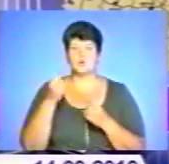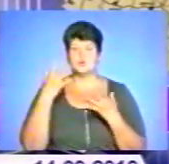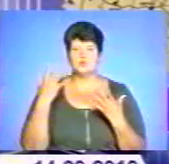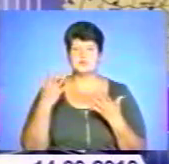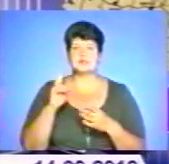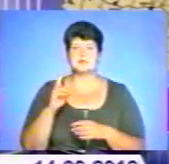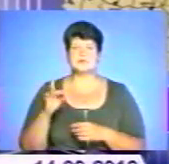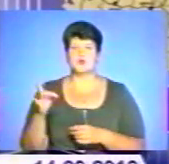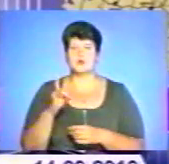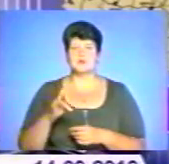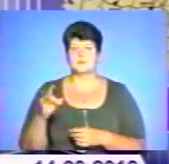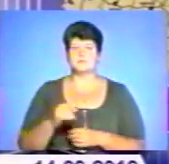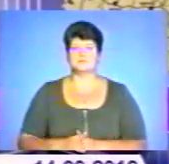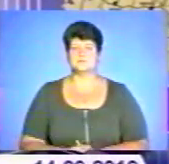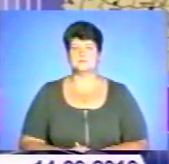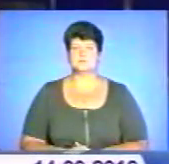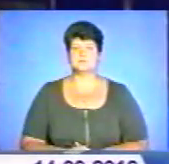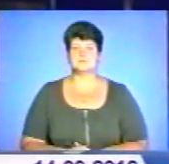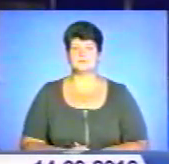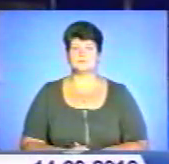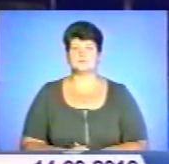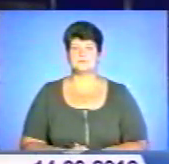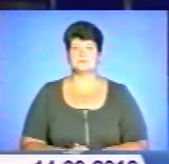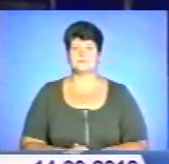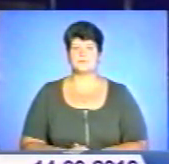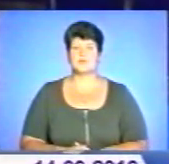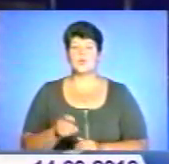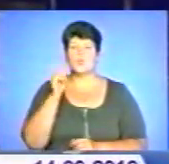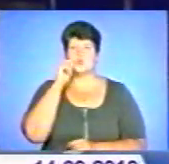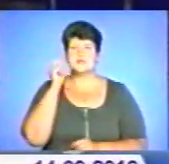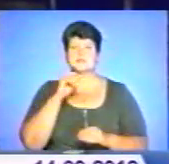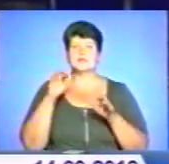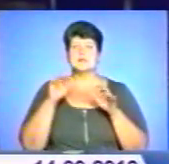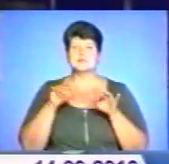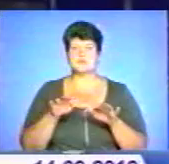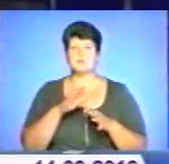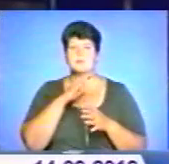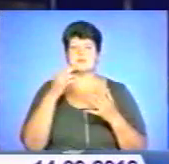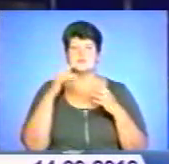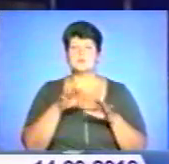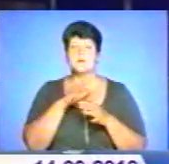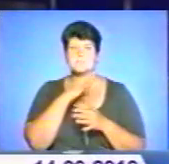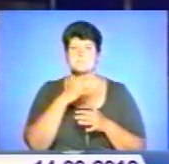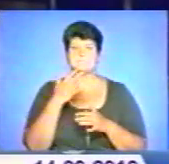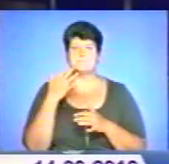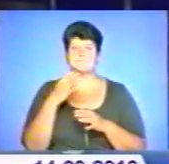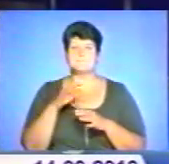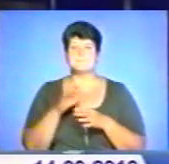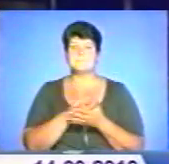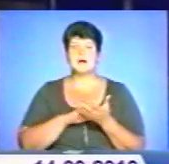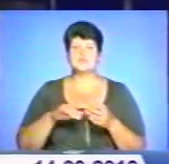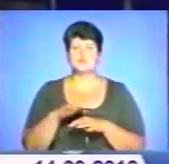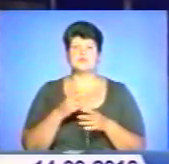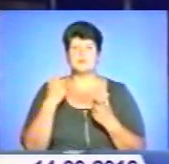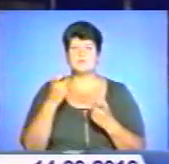Кременецького району Ірина Демчук. Українські засоби масової інформації повідомляють про зростання цін на крупи в державі.